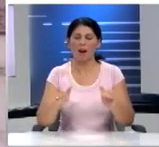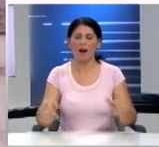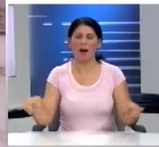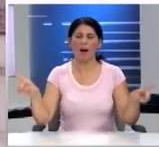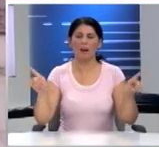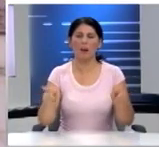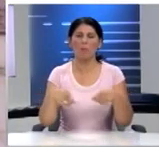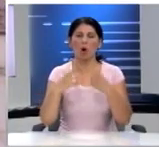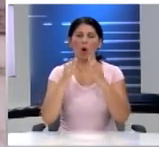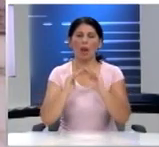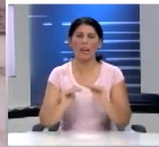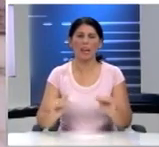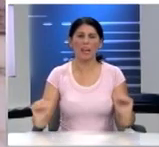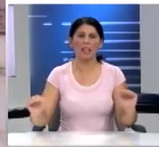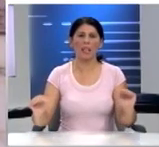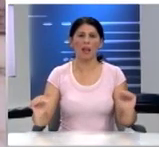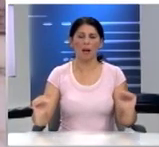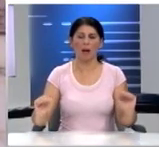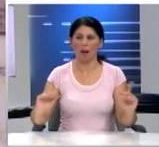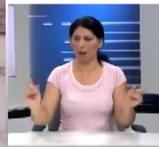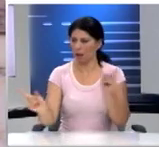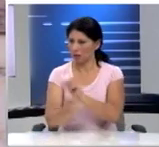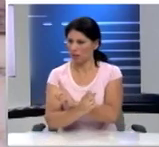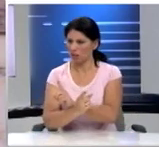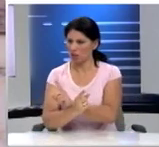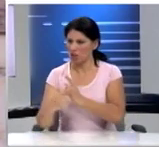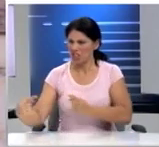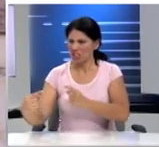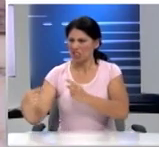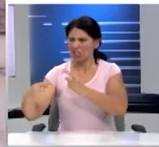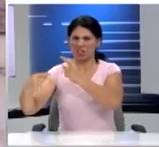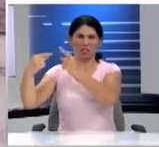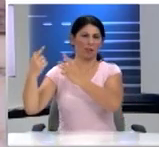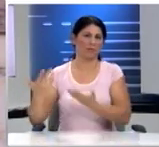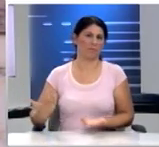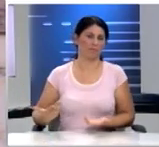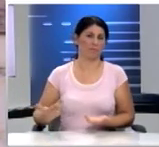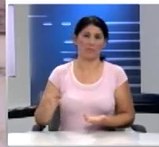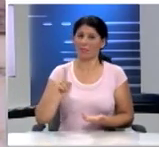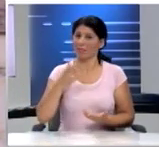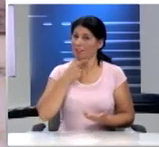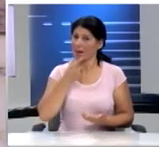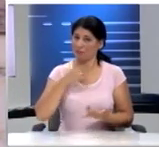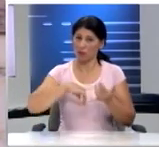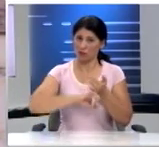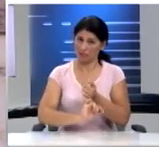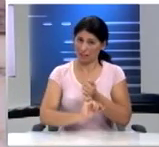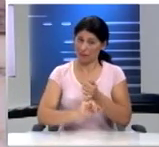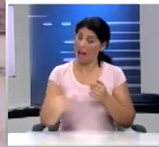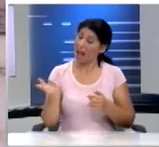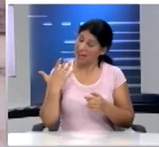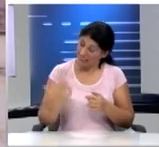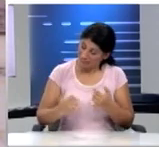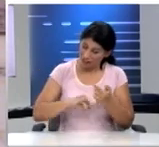την ένταση και την αντιπαλότητα Δεν είναι εύκολο στήχημα αν ήταν εύκολο θα το είχαμε πετύχει